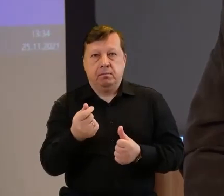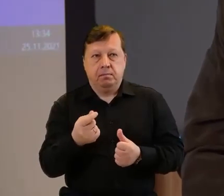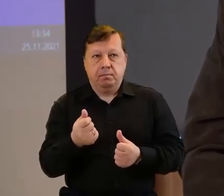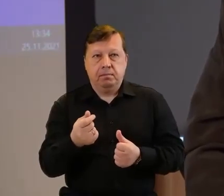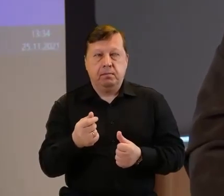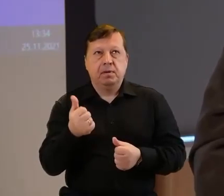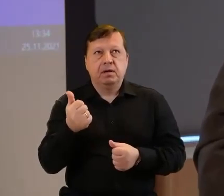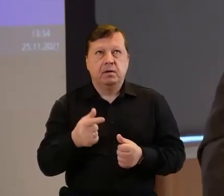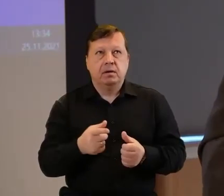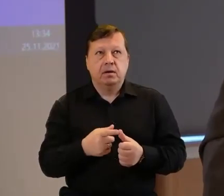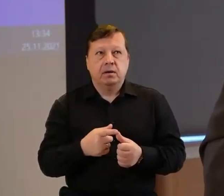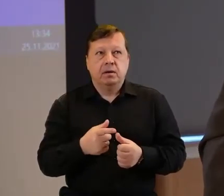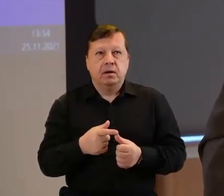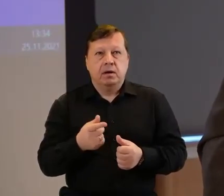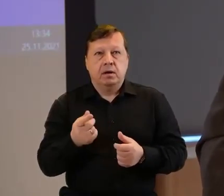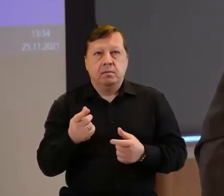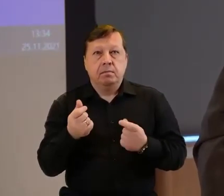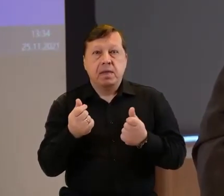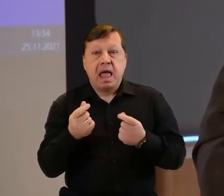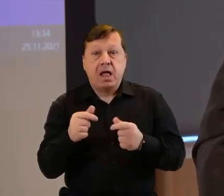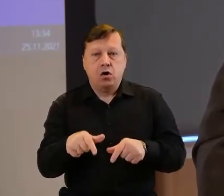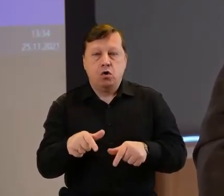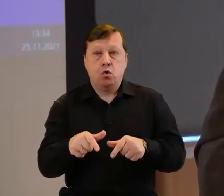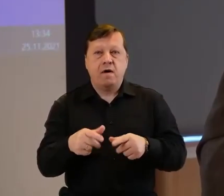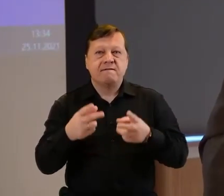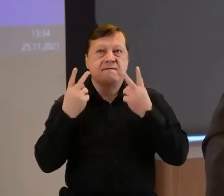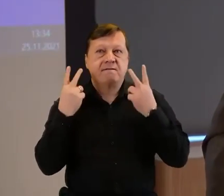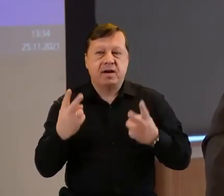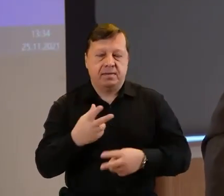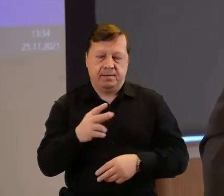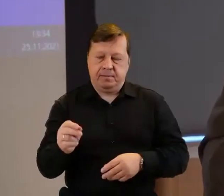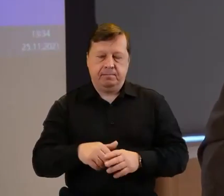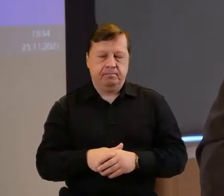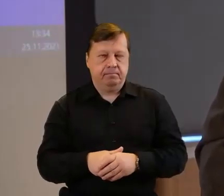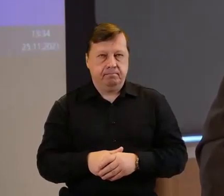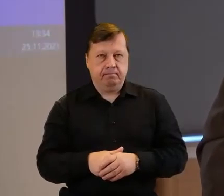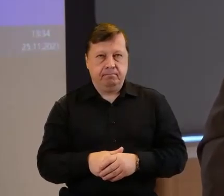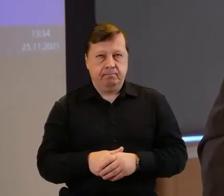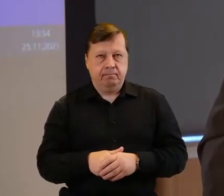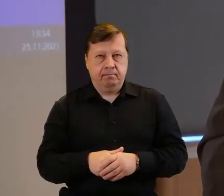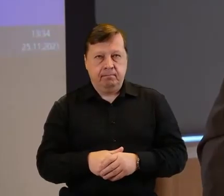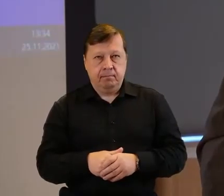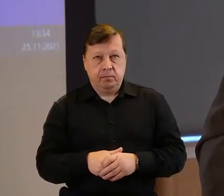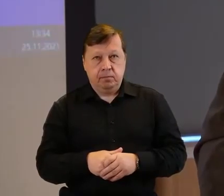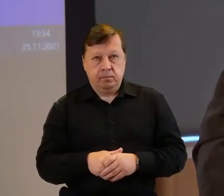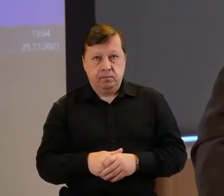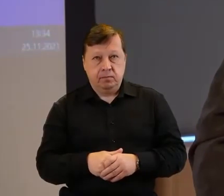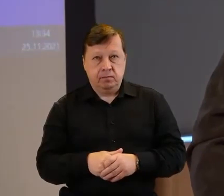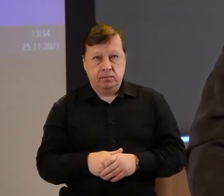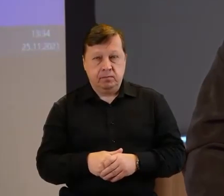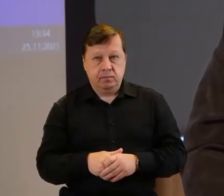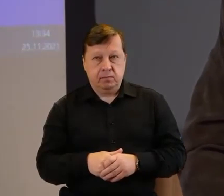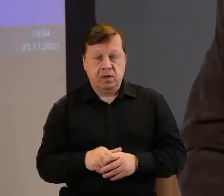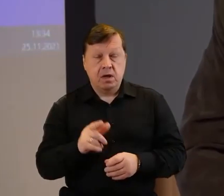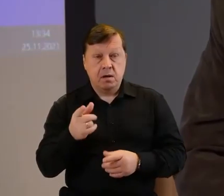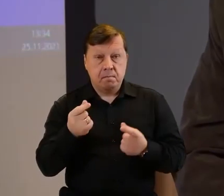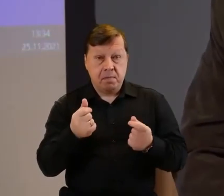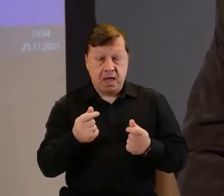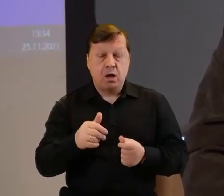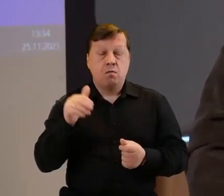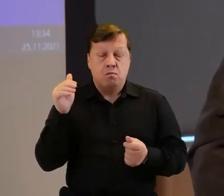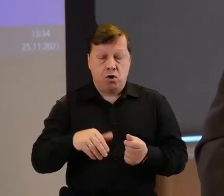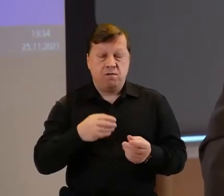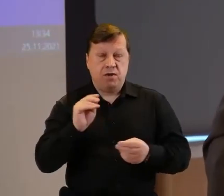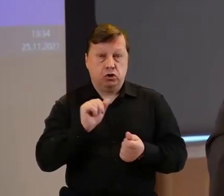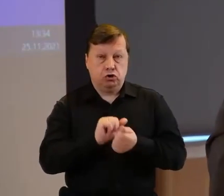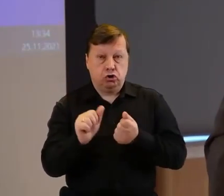po pierwsze. Znaczy, że pieniądze nie są najważniejsze, a wręcz mogą więcej zrobić szkody niż pożytku.